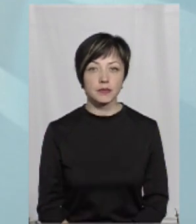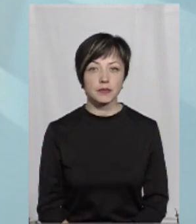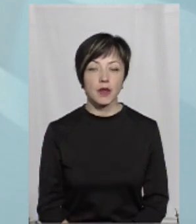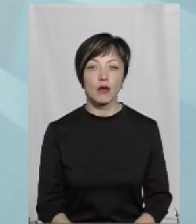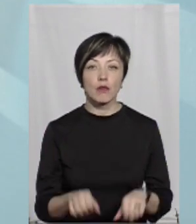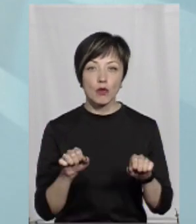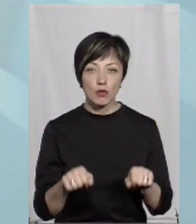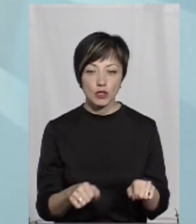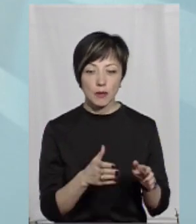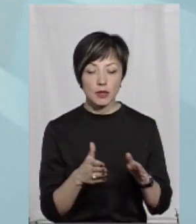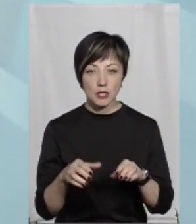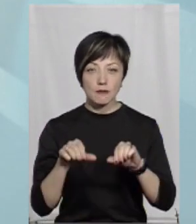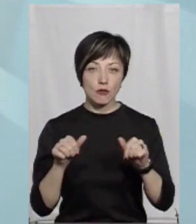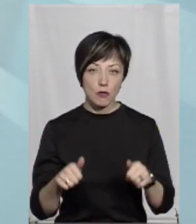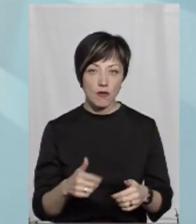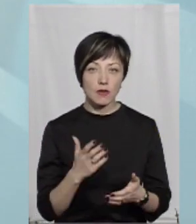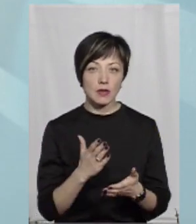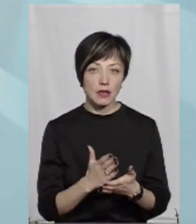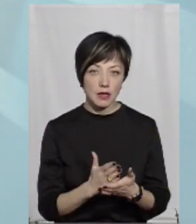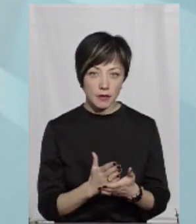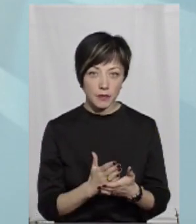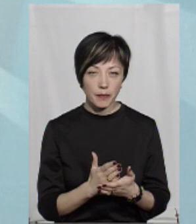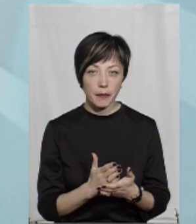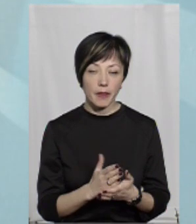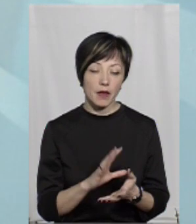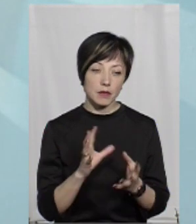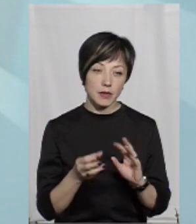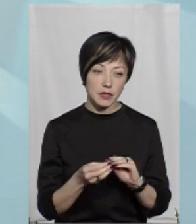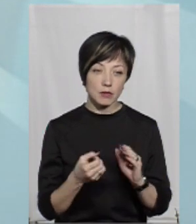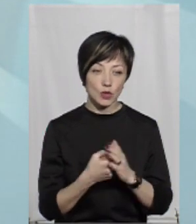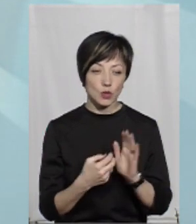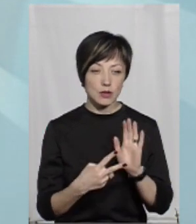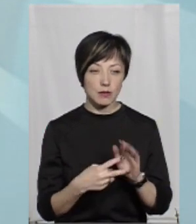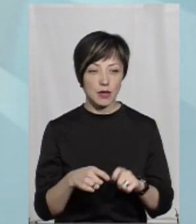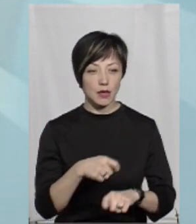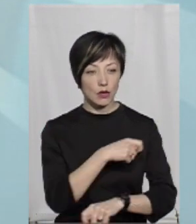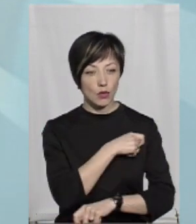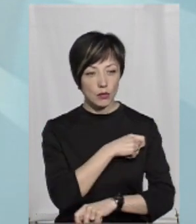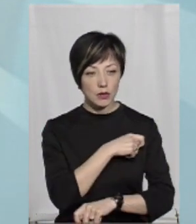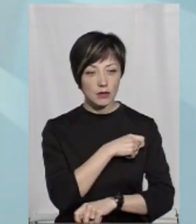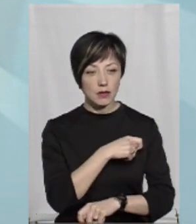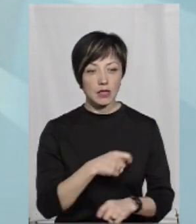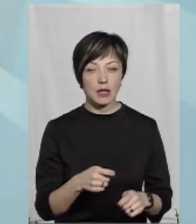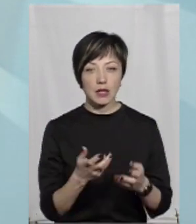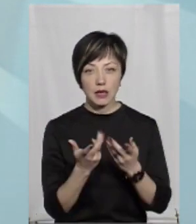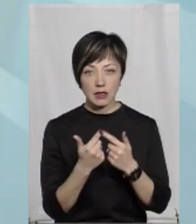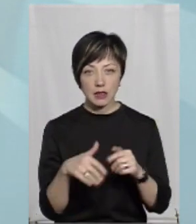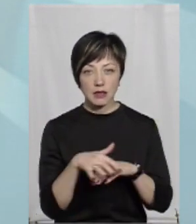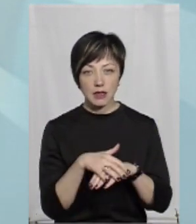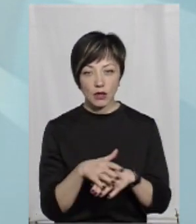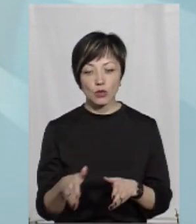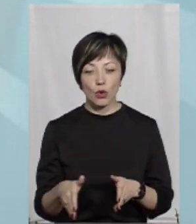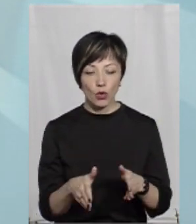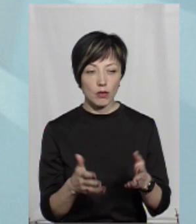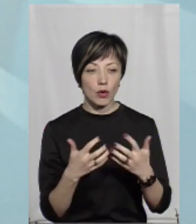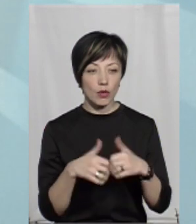Спроможна мережа сформована, вона є, в принципі, до 7 кілометрів, на кількість населення. Дороги